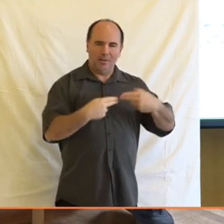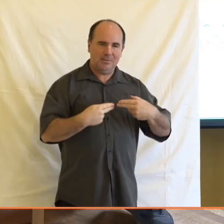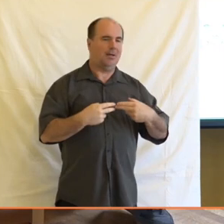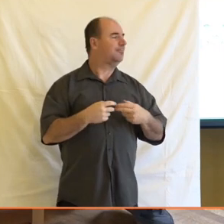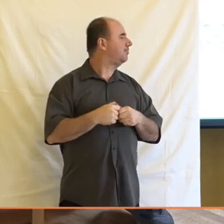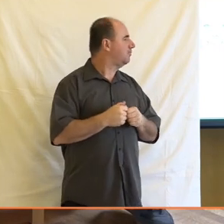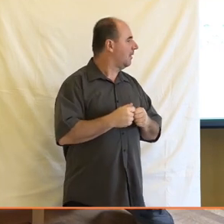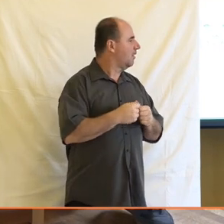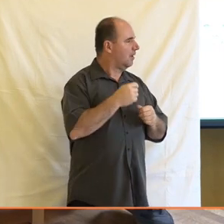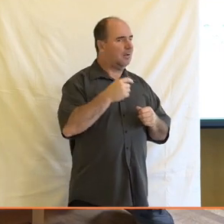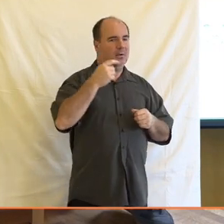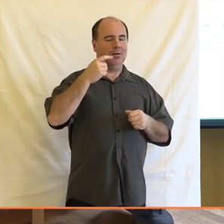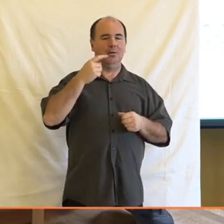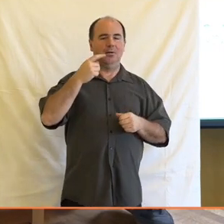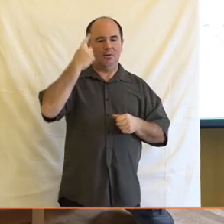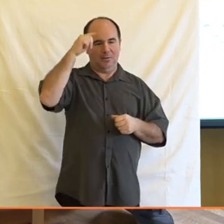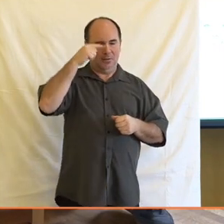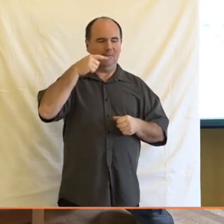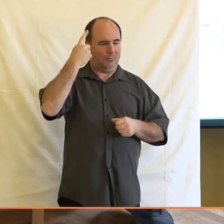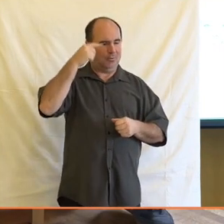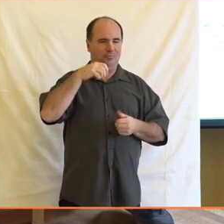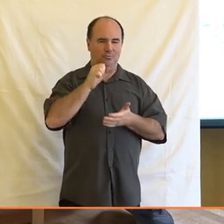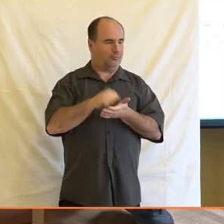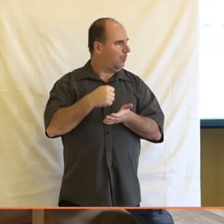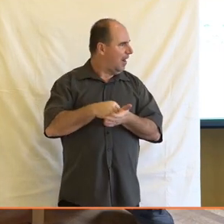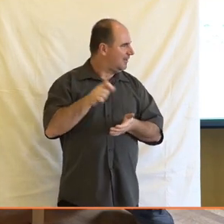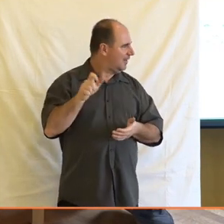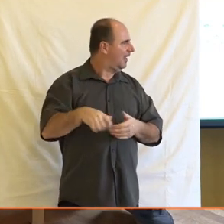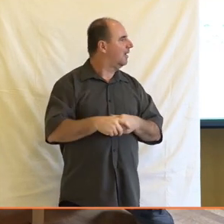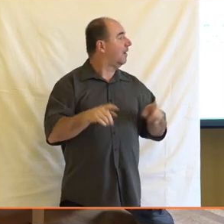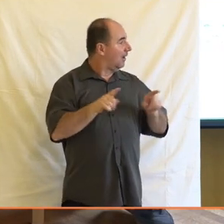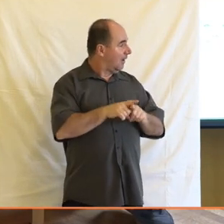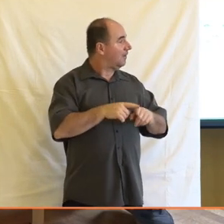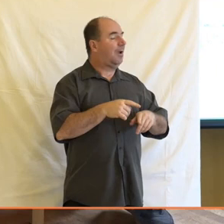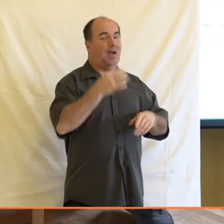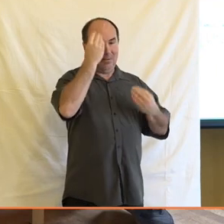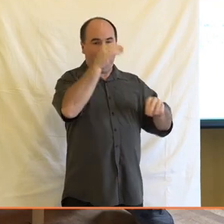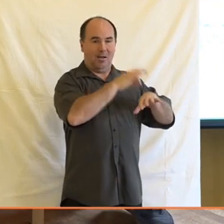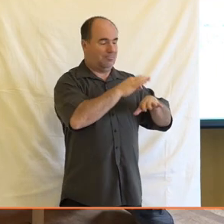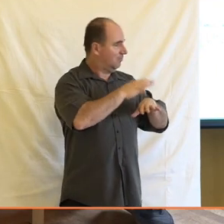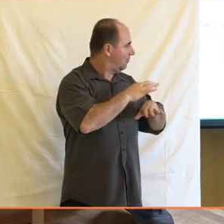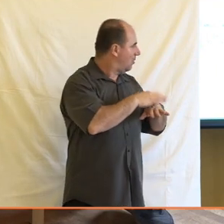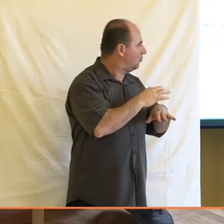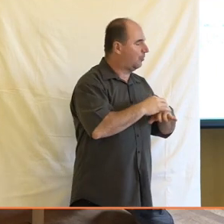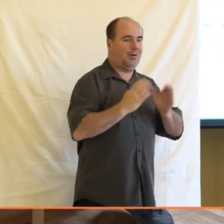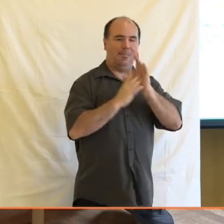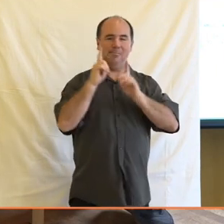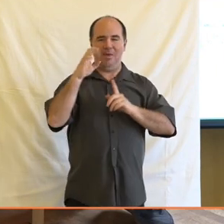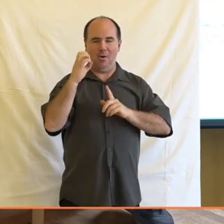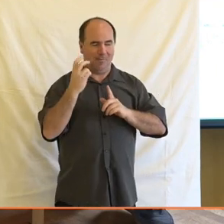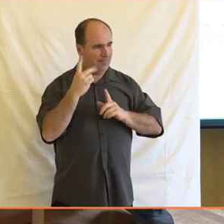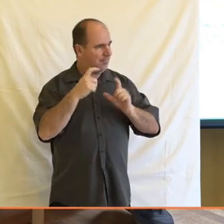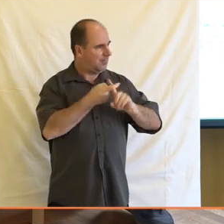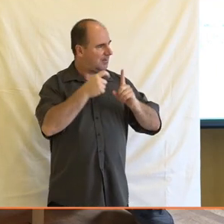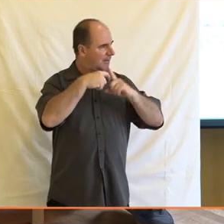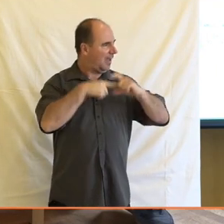klinického psychologa, psychoterapeuta, supervizora a přednostu kliniky adiktologie první lékařské fakulty Univerzity Karlovy a Vojenské fakulti Nemocnice.